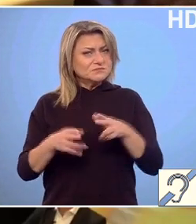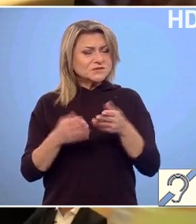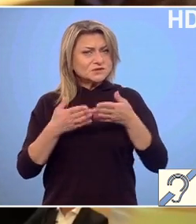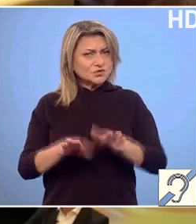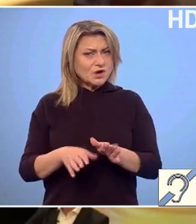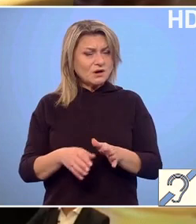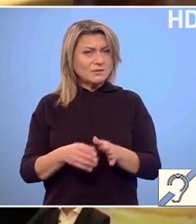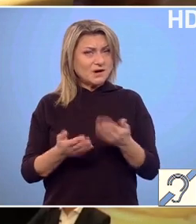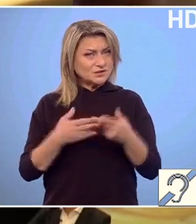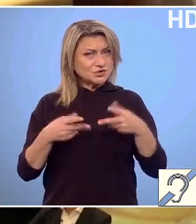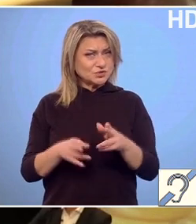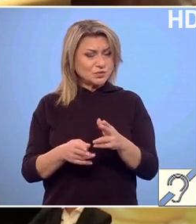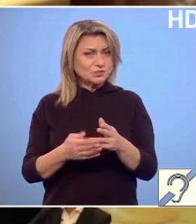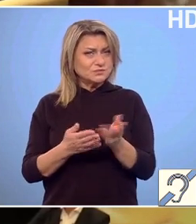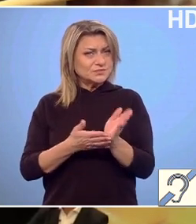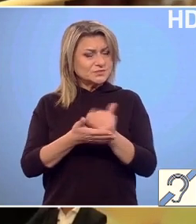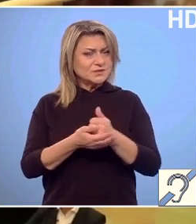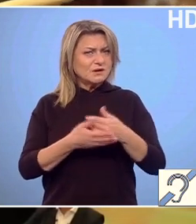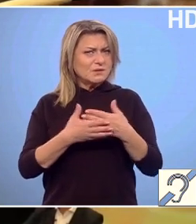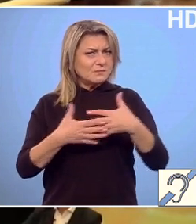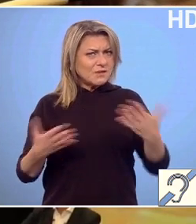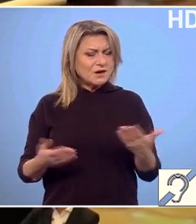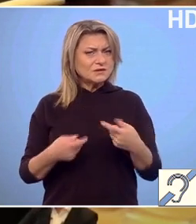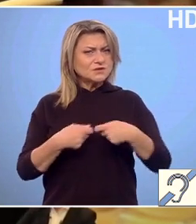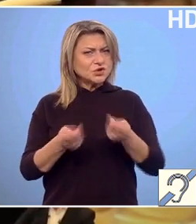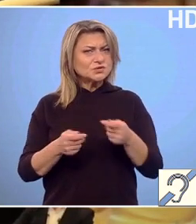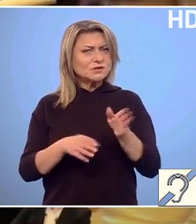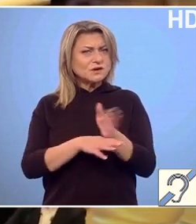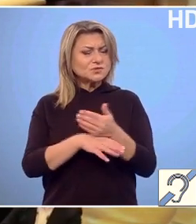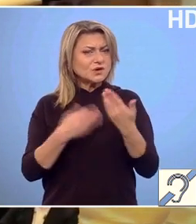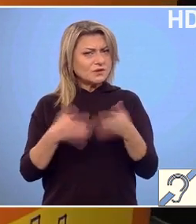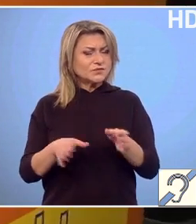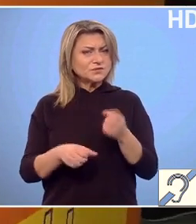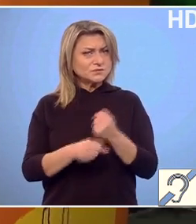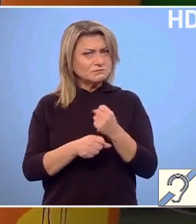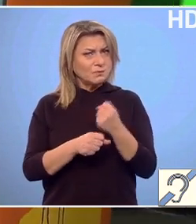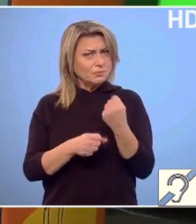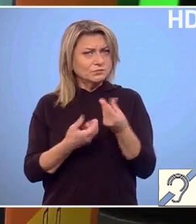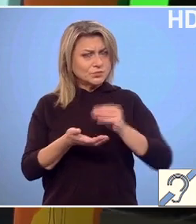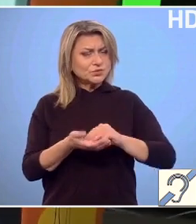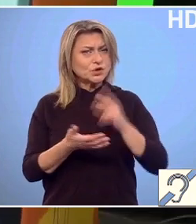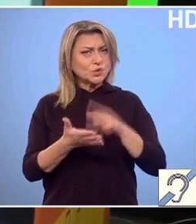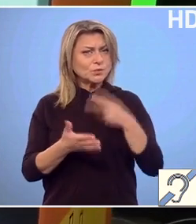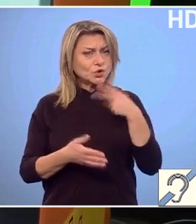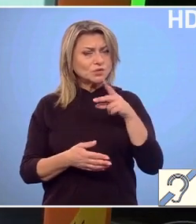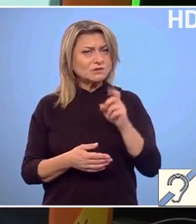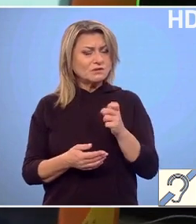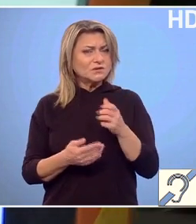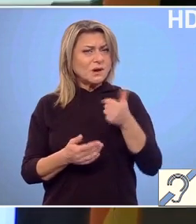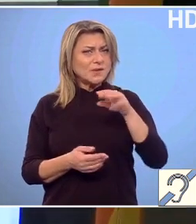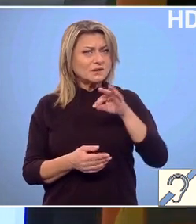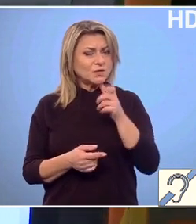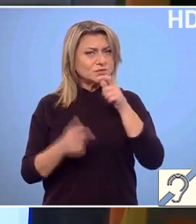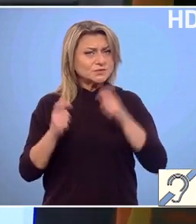pornească pe acest drum al reciclării masive. La nivel național au fost deja instalate 2200 de dispozitive în